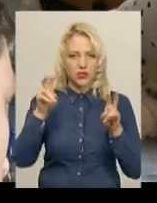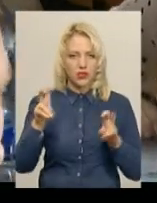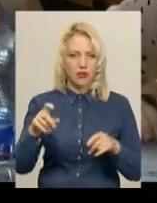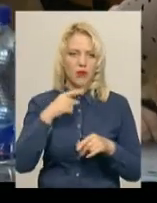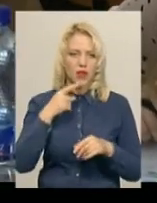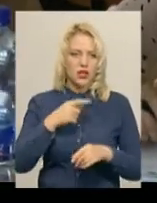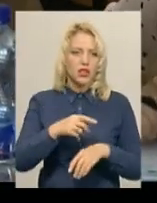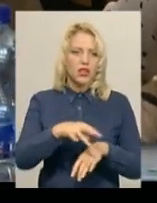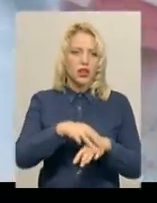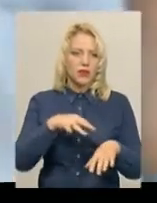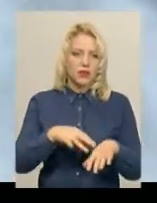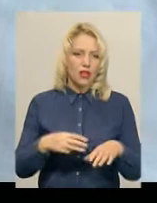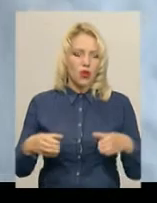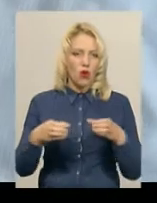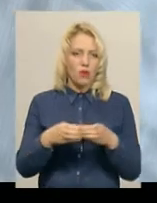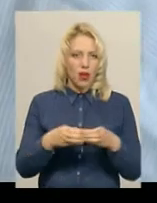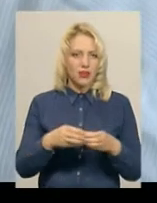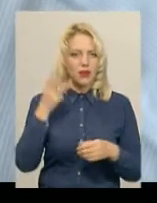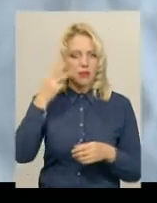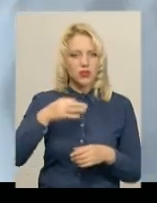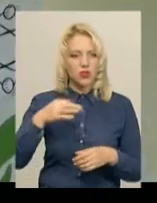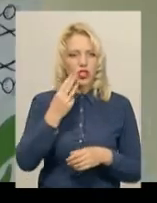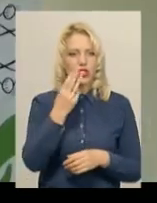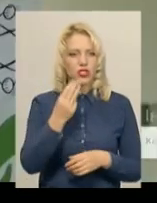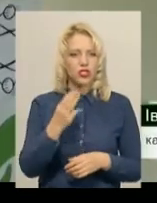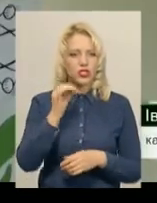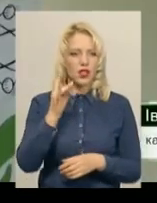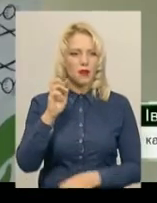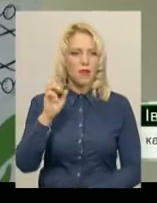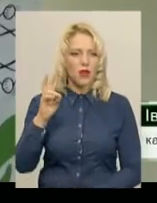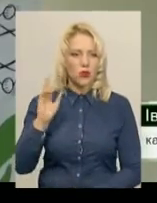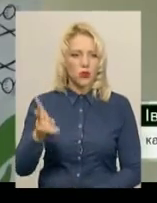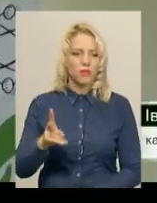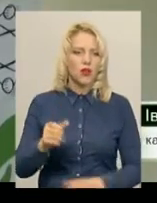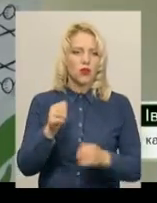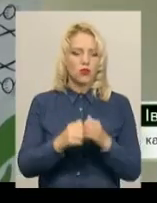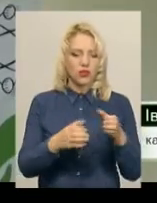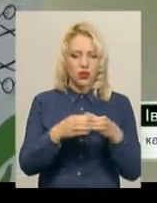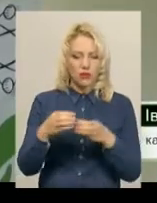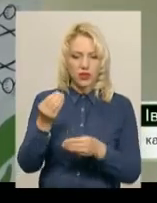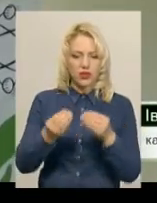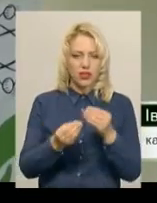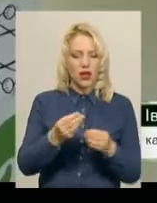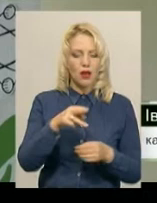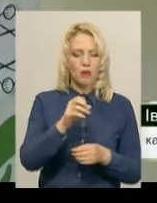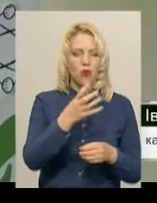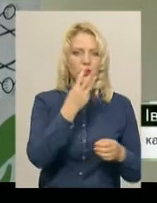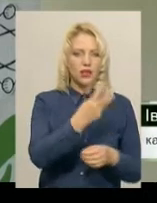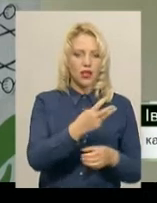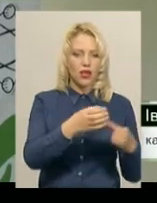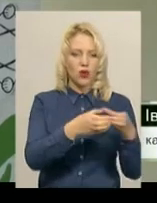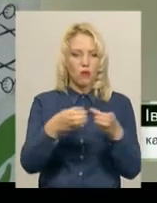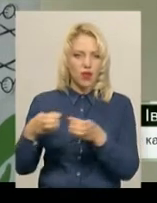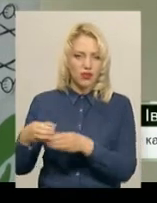капітан команди збірної Хмельницької області Іван Щербанюк. Кожна з команд грає зазвичай по три команди в раунді,